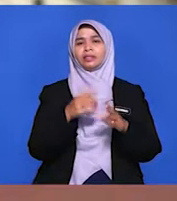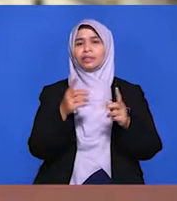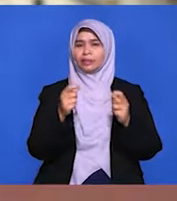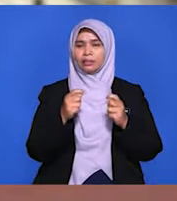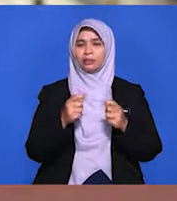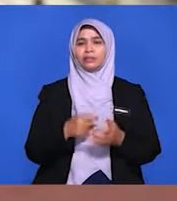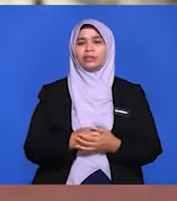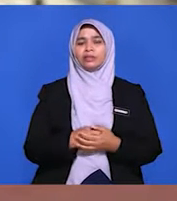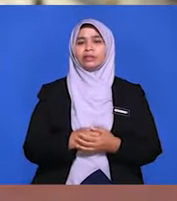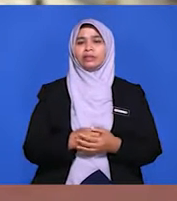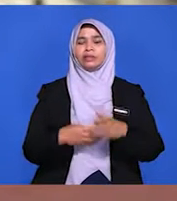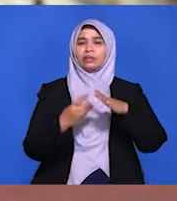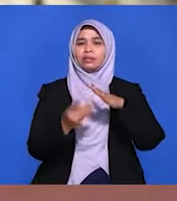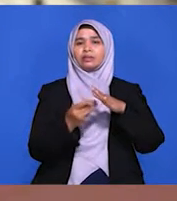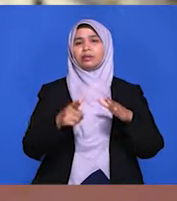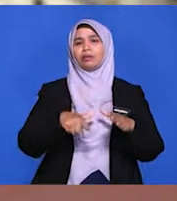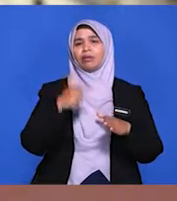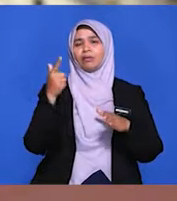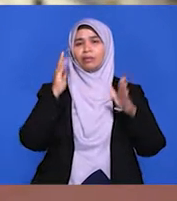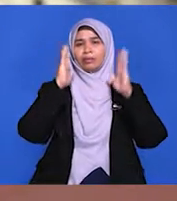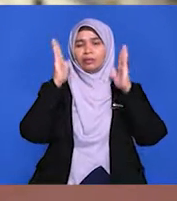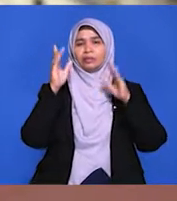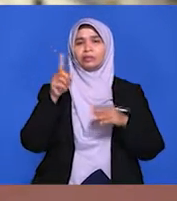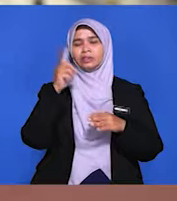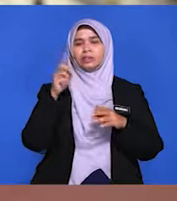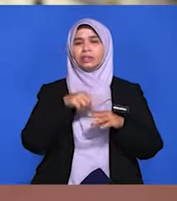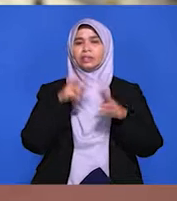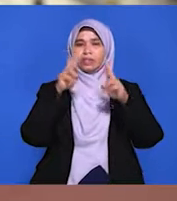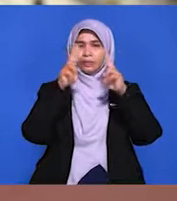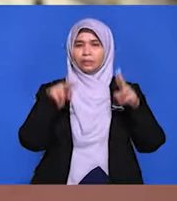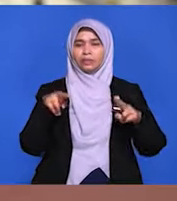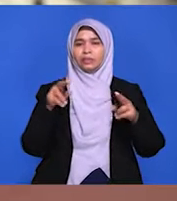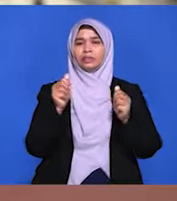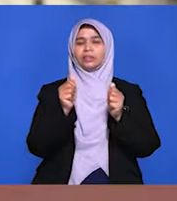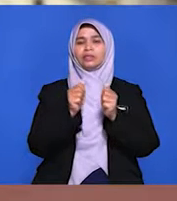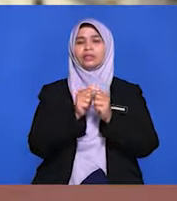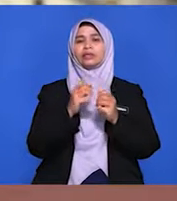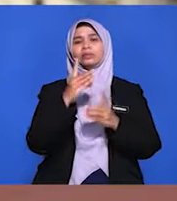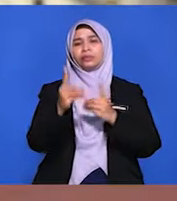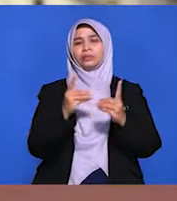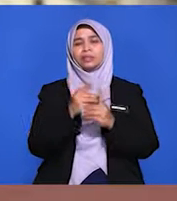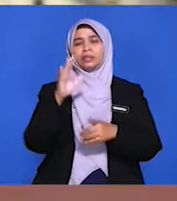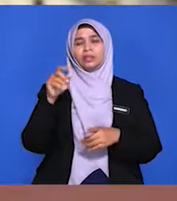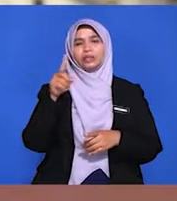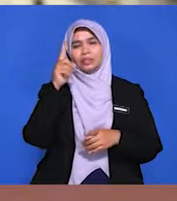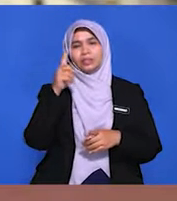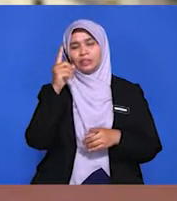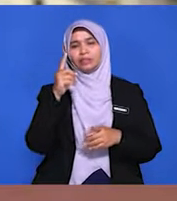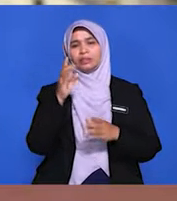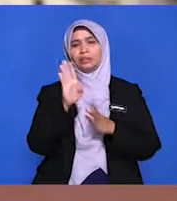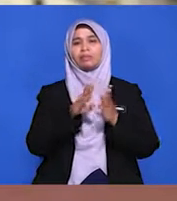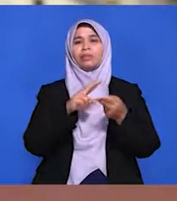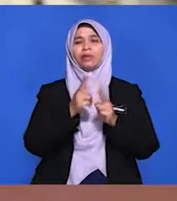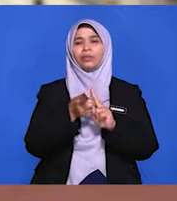Para pelajar sekalian, dasar luar Malaysia sentiasa teruji dengan keadaan dunia yang sentiasa berubah